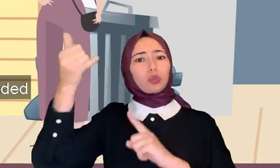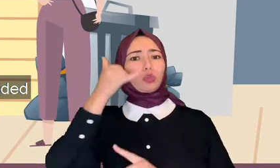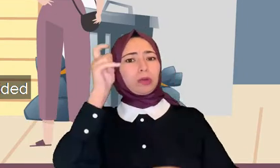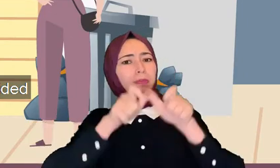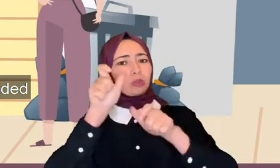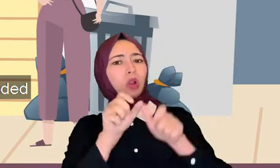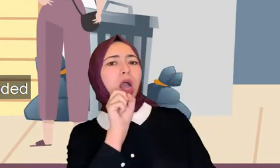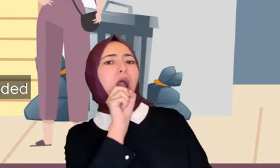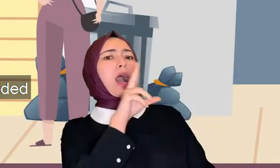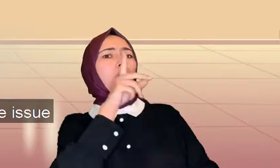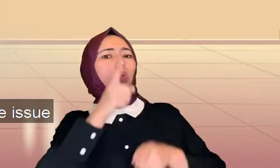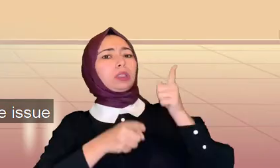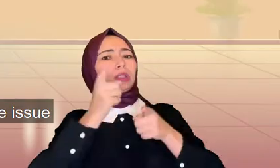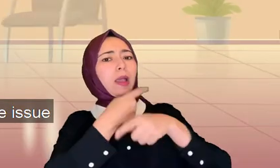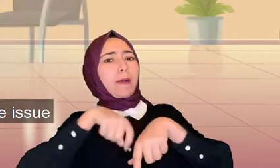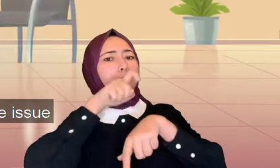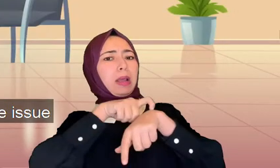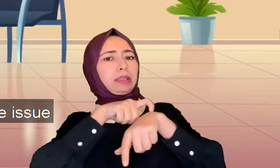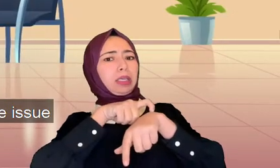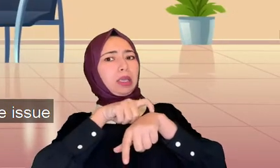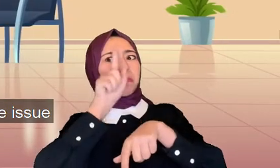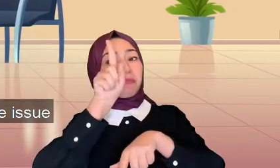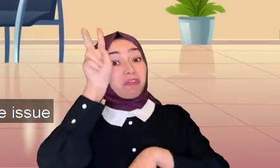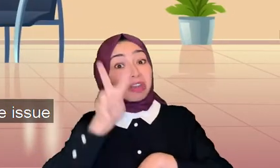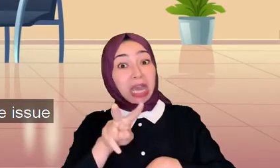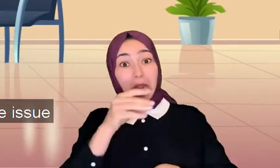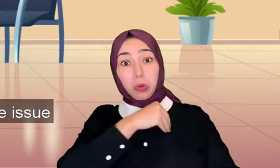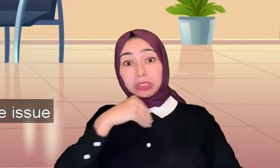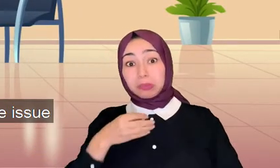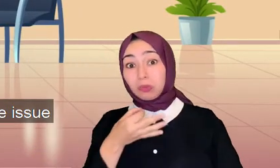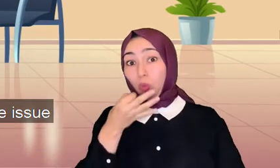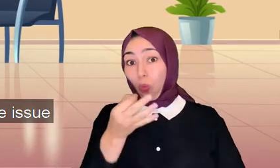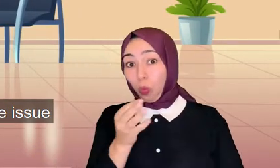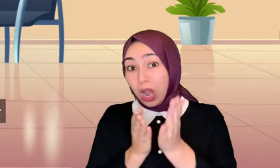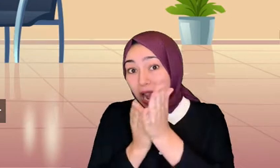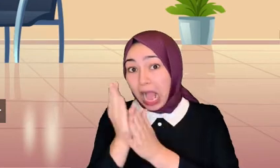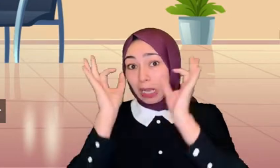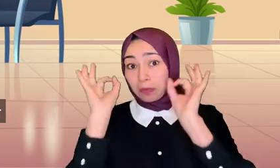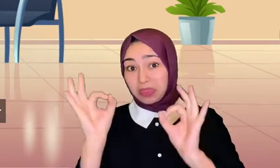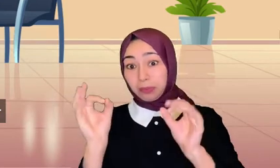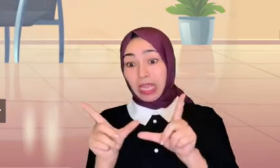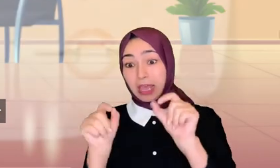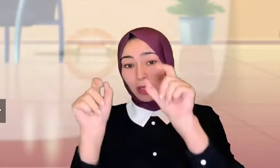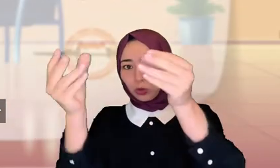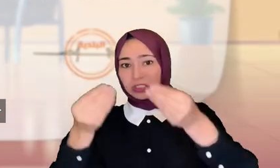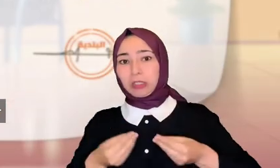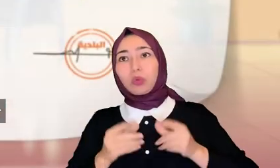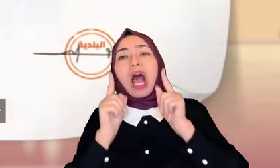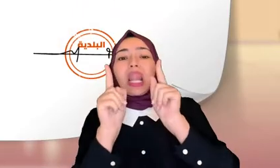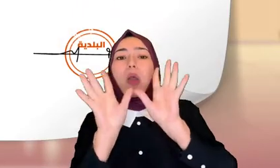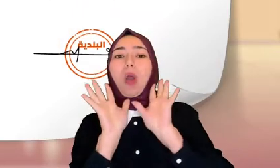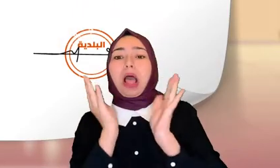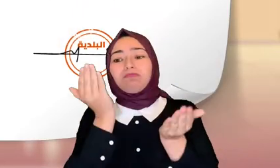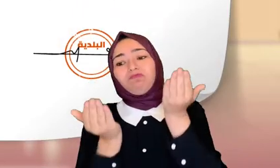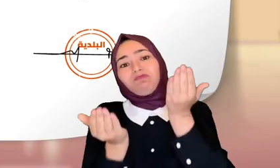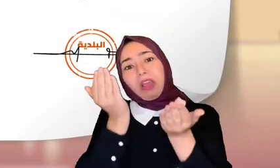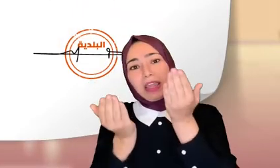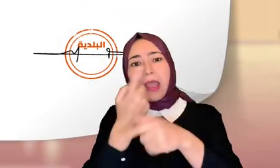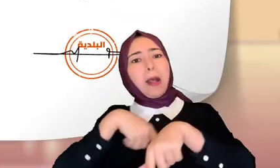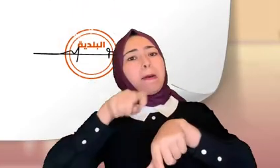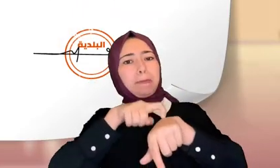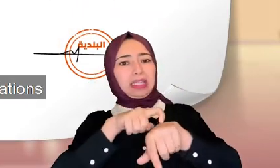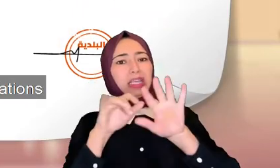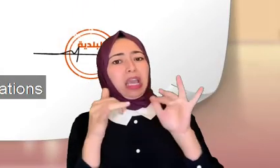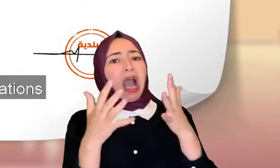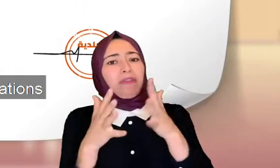متاع الحي يشكيوا للبلدية رغم انه علميا ما ثماش رأي واضح في الموضوع الا انه البلدية كانت متفهمة وحفاظا على